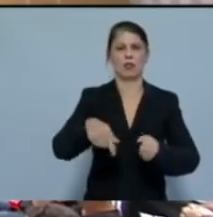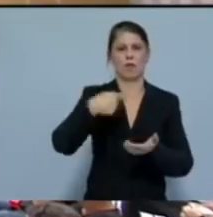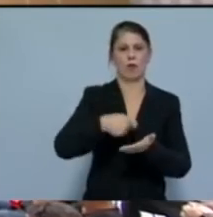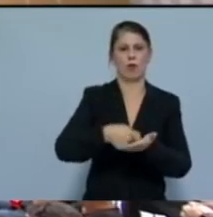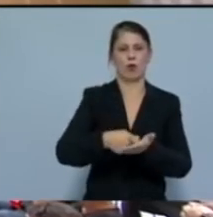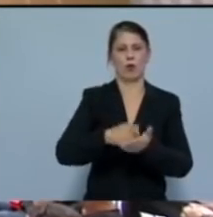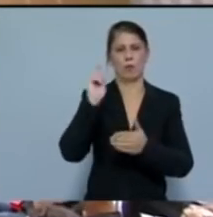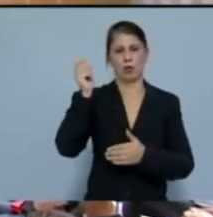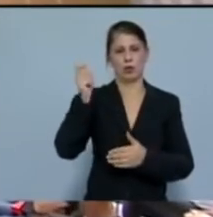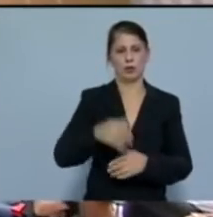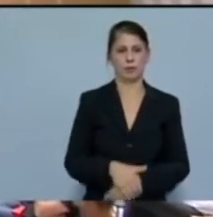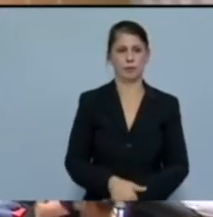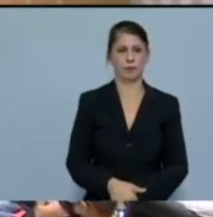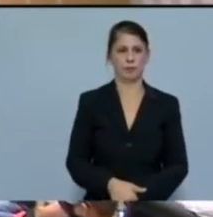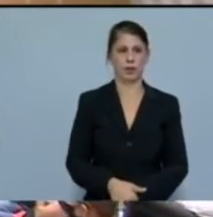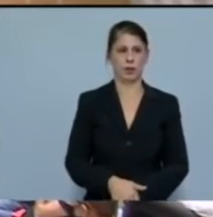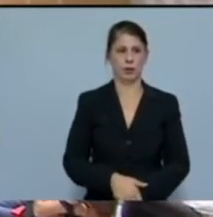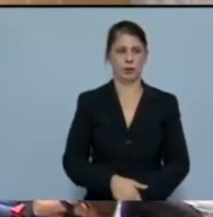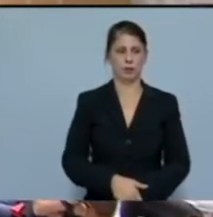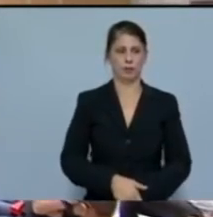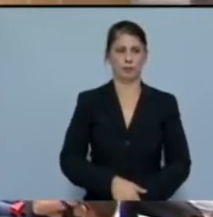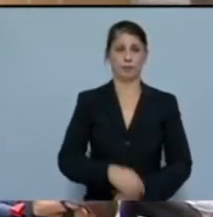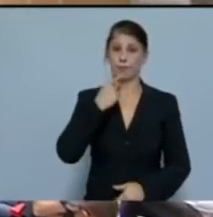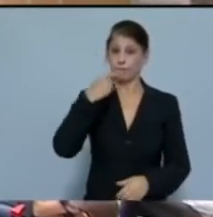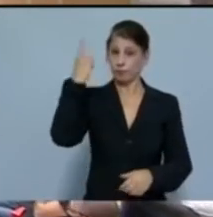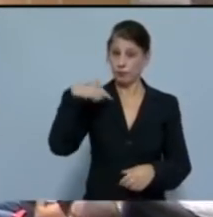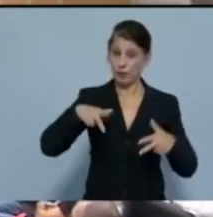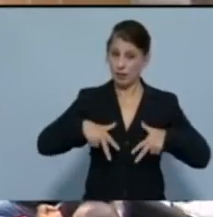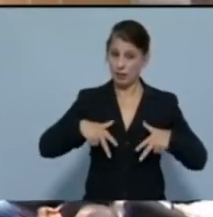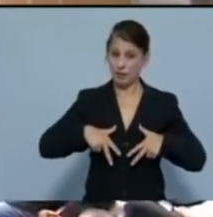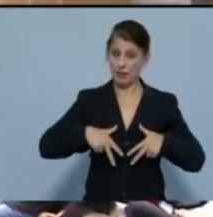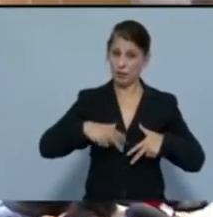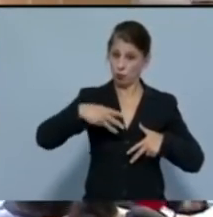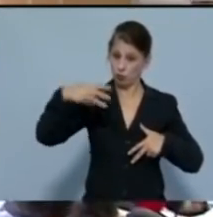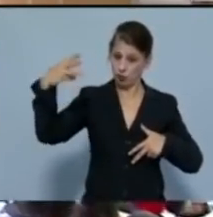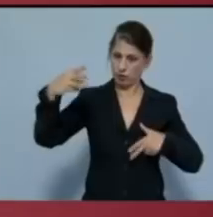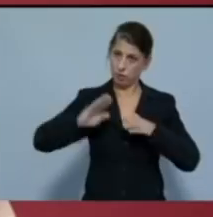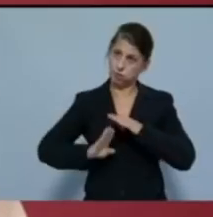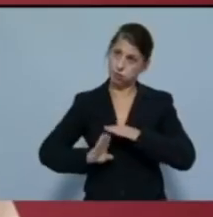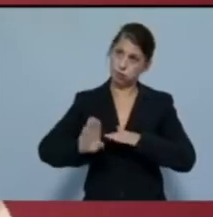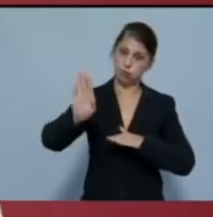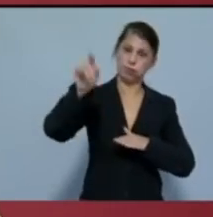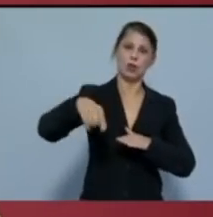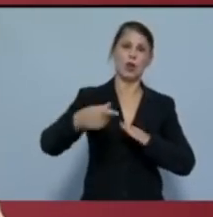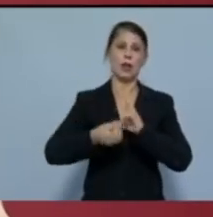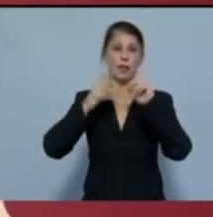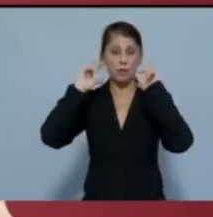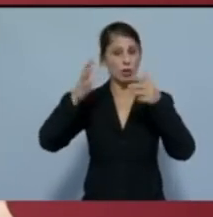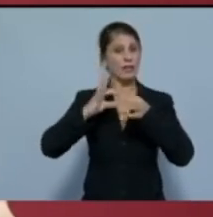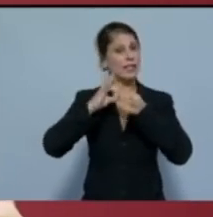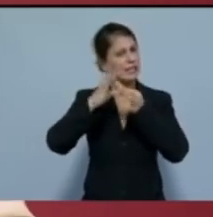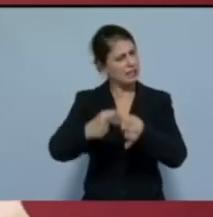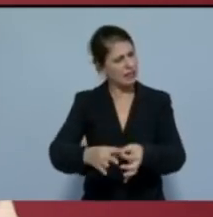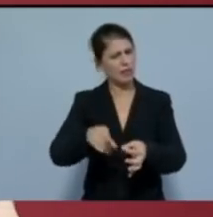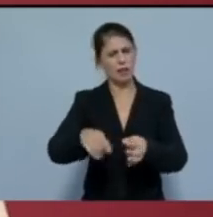Εκτιγνάχθηκε από την προηγούμενη κυβέρνηση του ΣΥΡΙΖΑ και η Νέα Δημοκρατία συνεχίζει στην